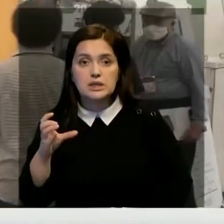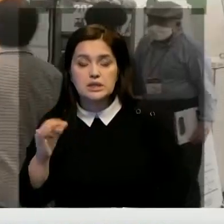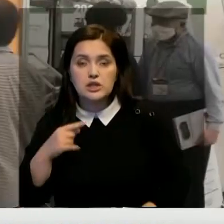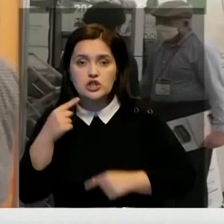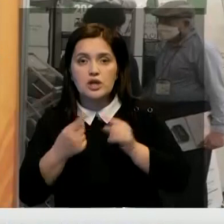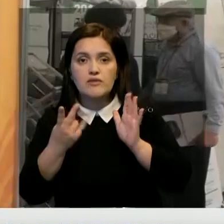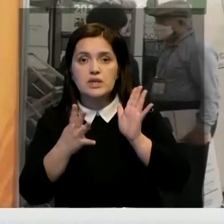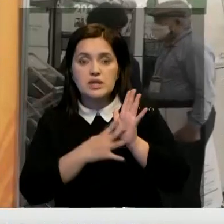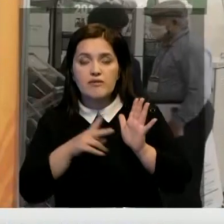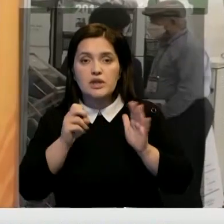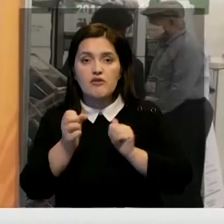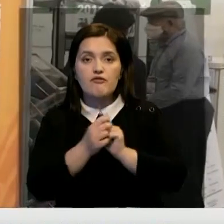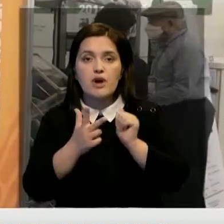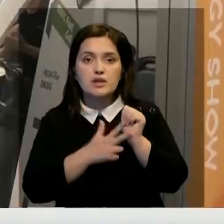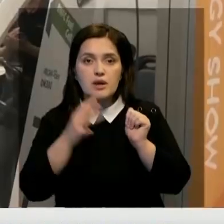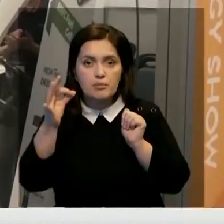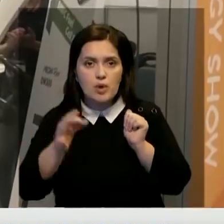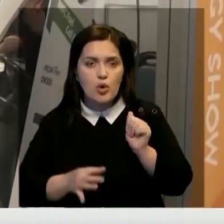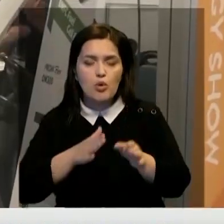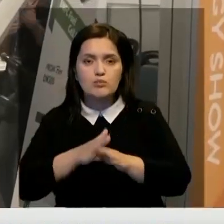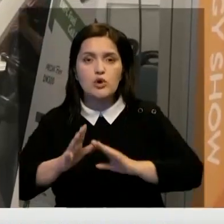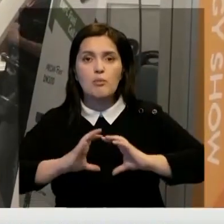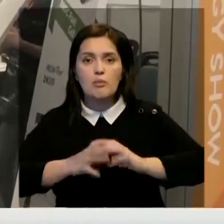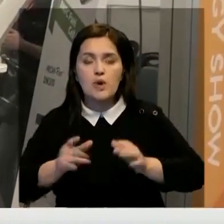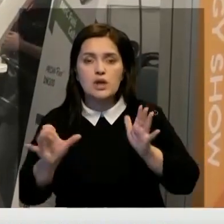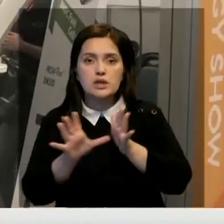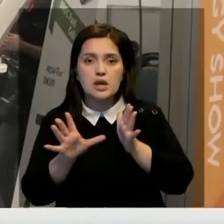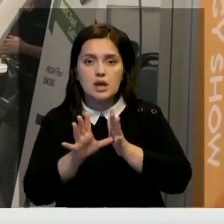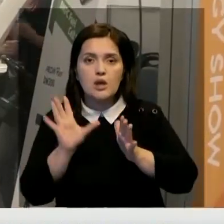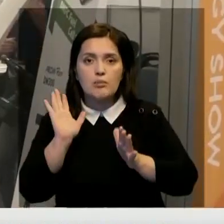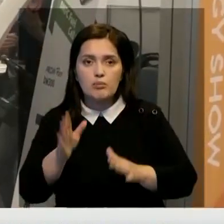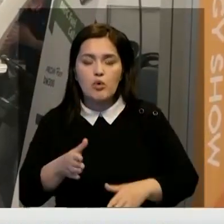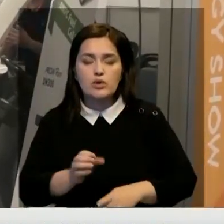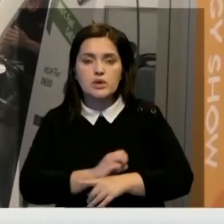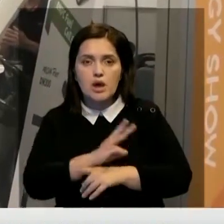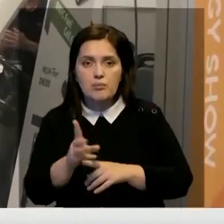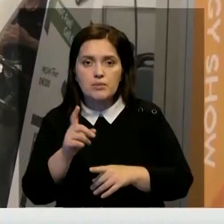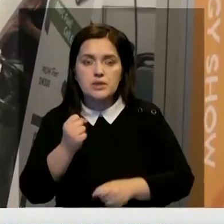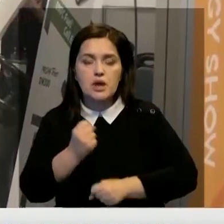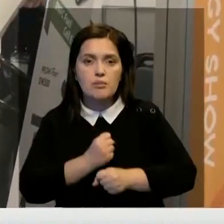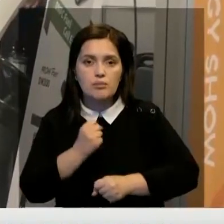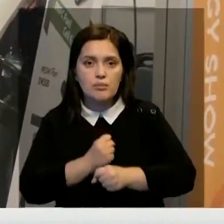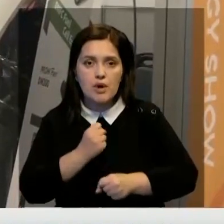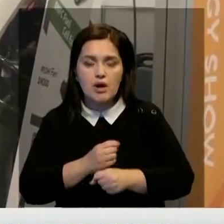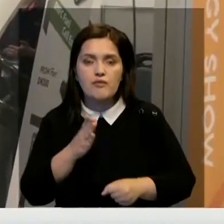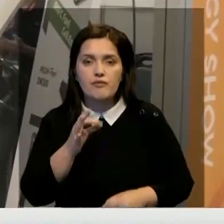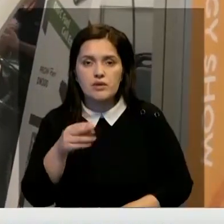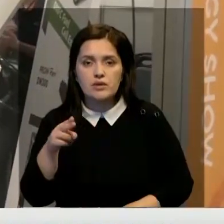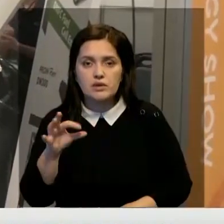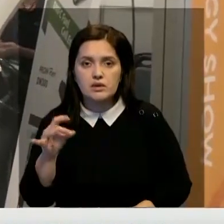лет 18% от общего мирового спроса на энергию можно будет удовлетворить за счет производства водорода.